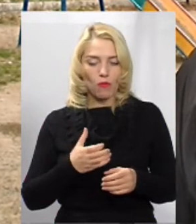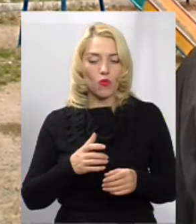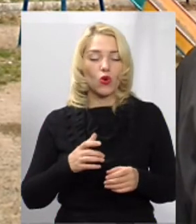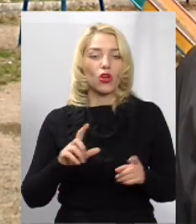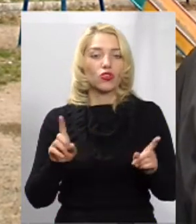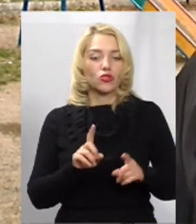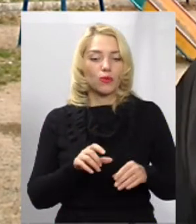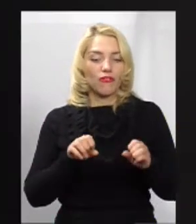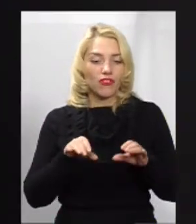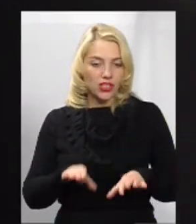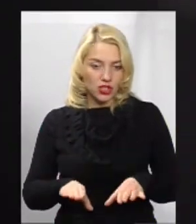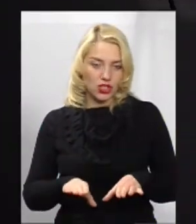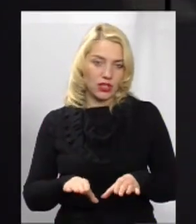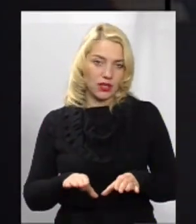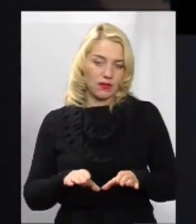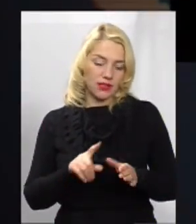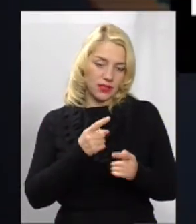щоб навели порядок.